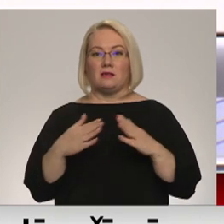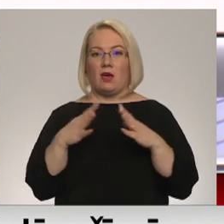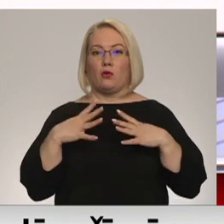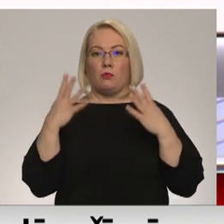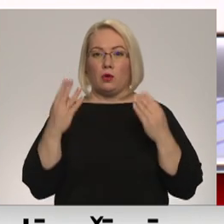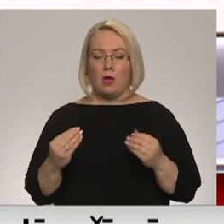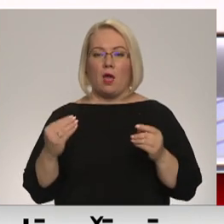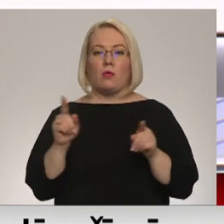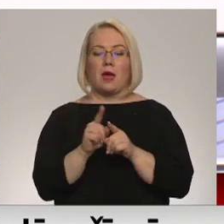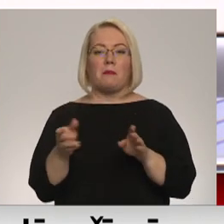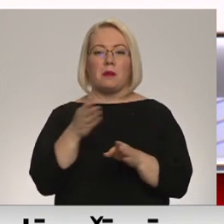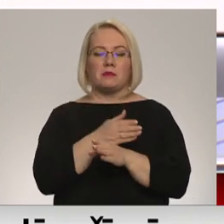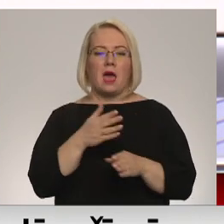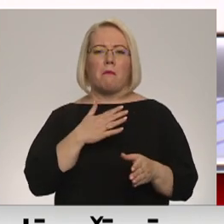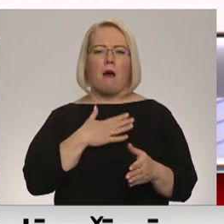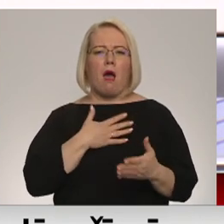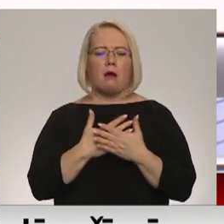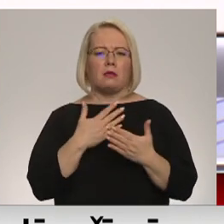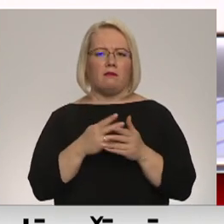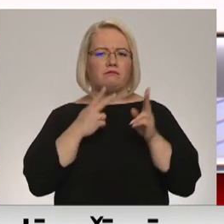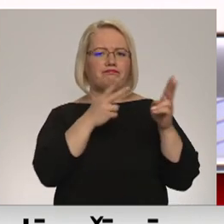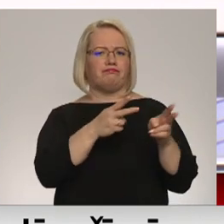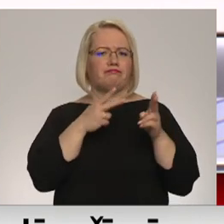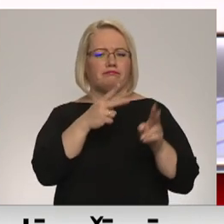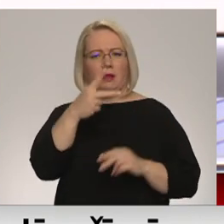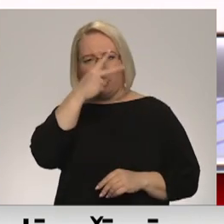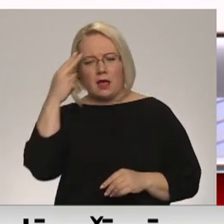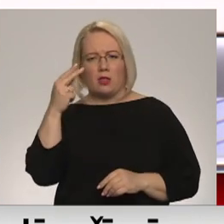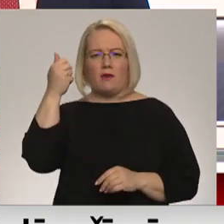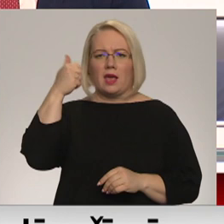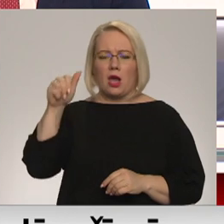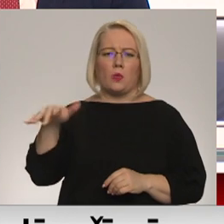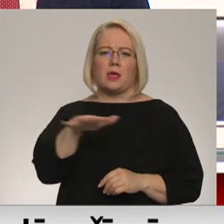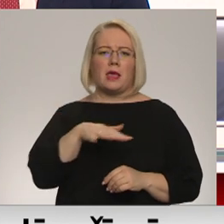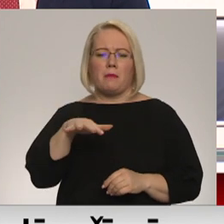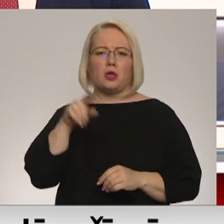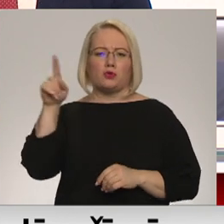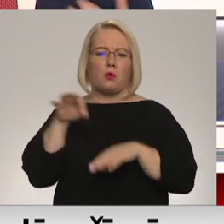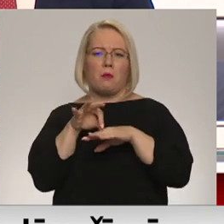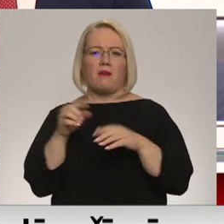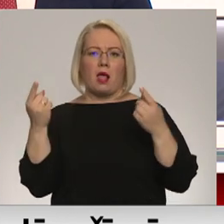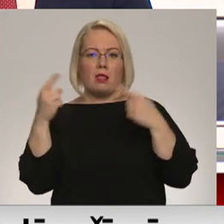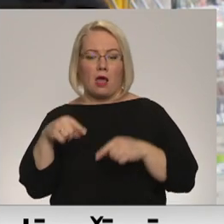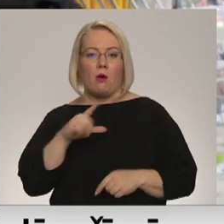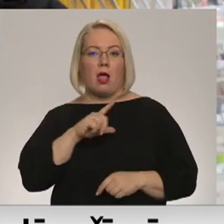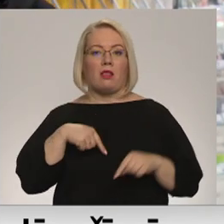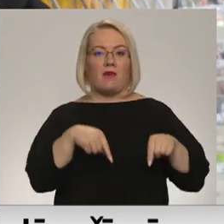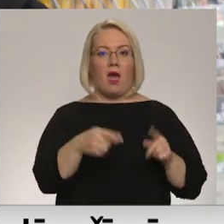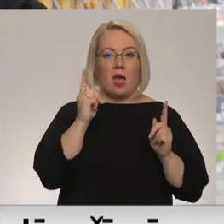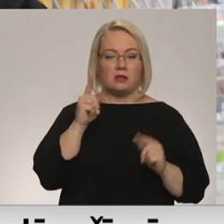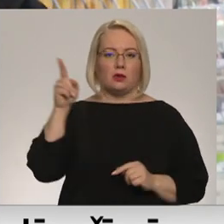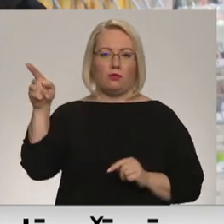ļoti aktīvi brauc uz Lietuvu, brauc uz Igauniju ģimenes pavadu laiku un saņem tos pakalpojumus, kur šobrīd Latvijā ir liekti.